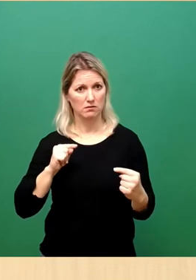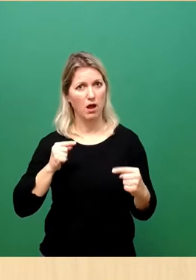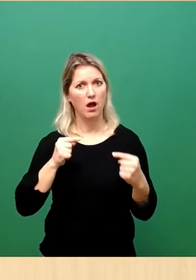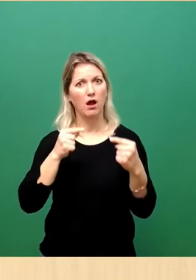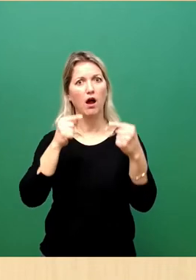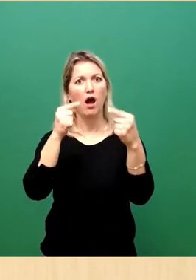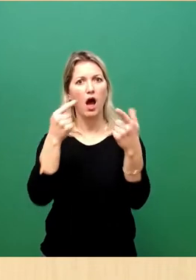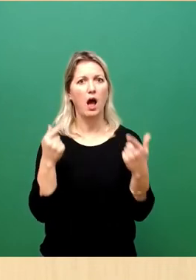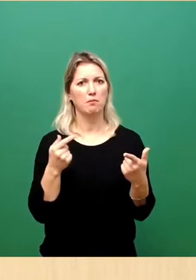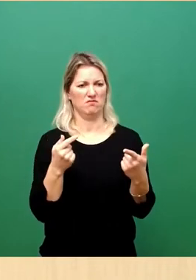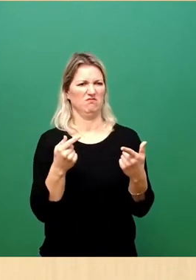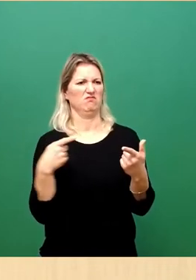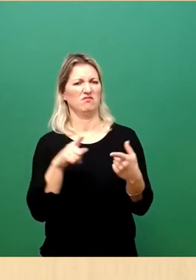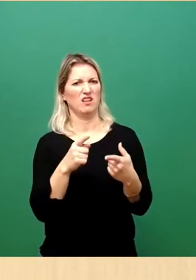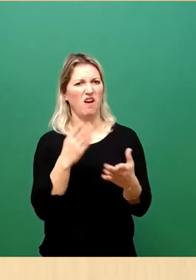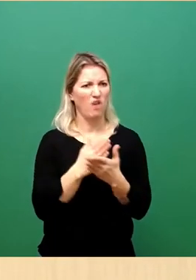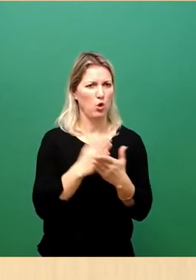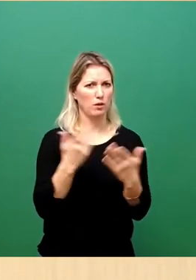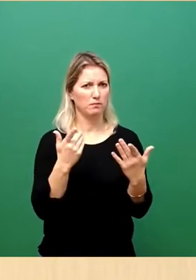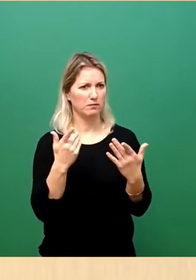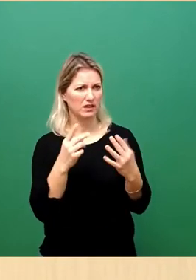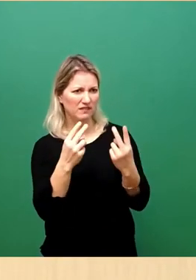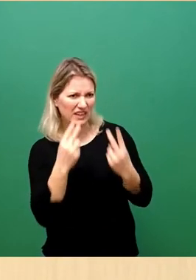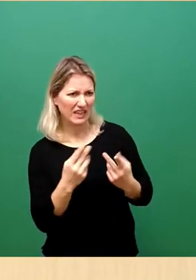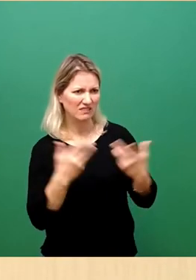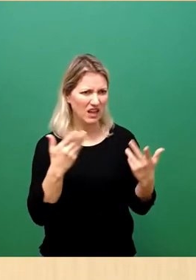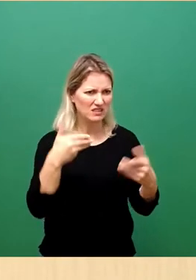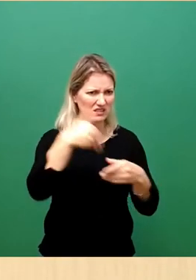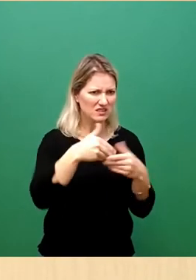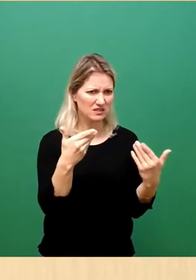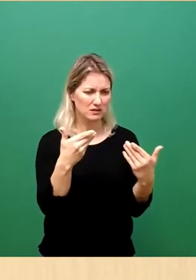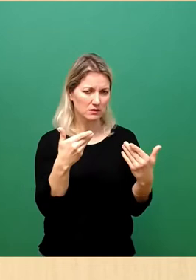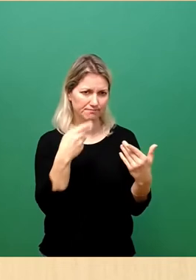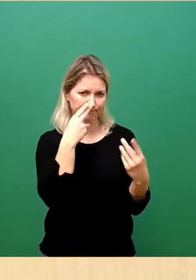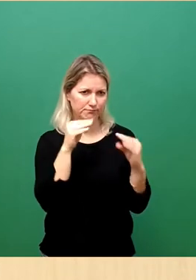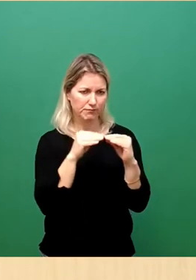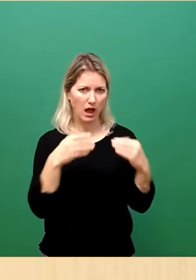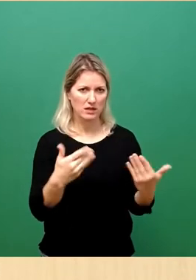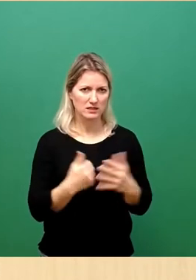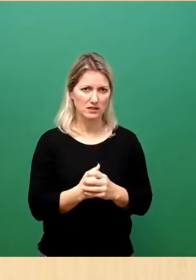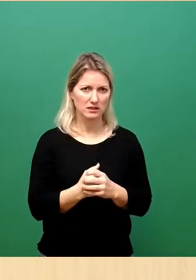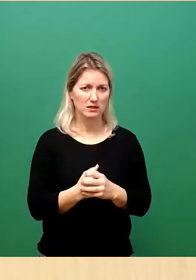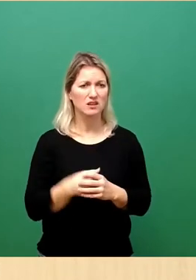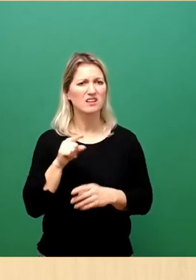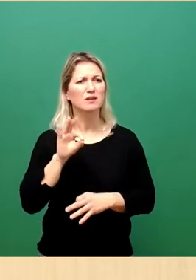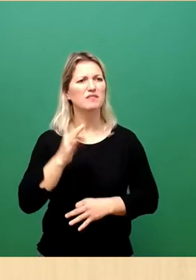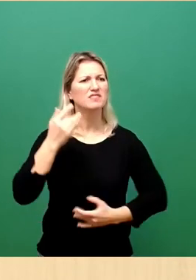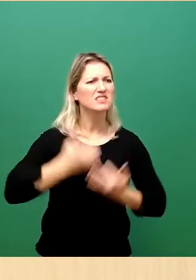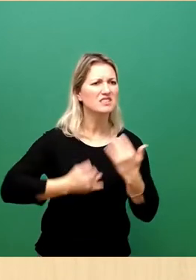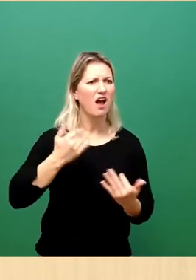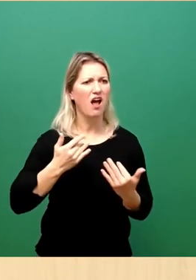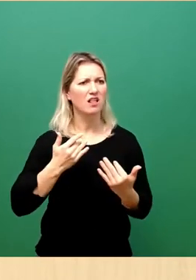Wichtigkeit dieses Antrages, überhaupt nicht entgegenkommt. Wir reden hier nicht über abstrakte Zahlen, sondern über Menschen.